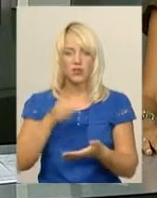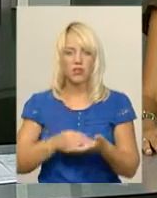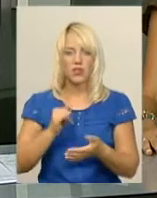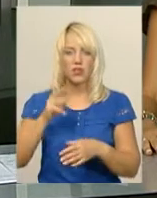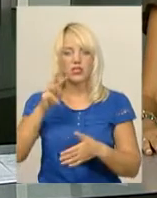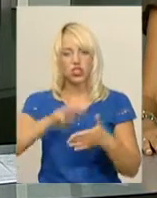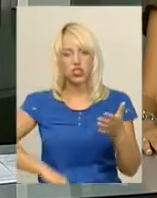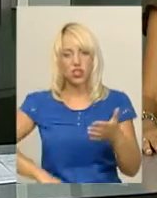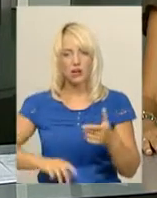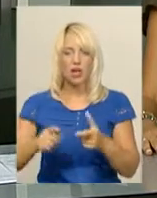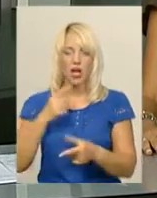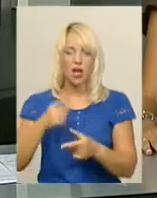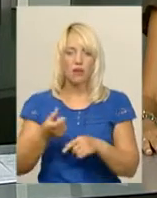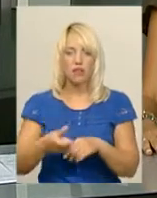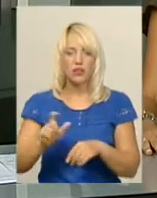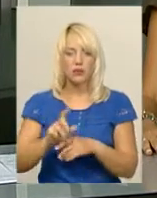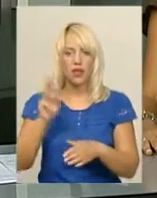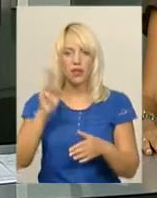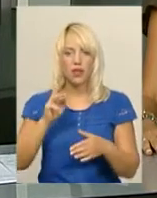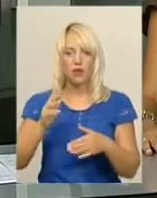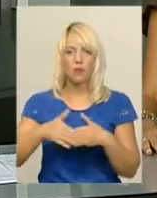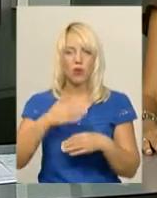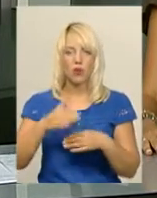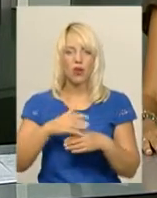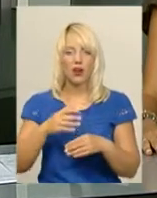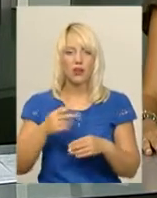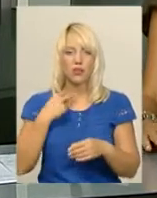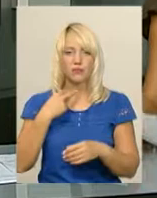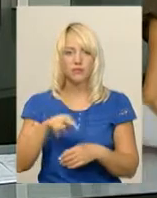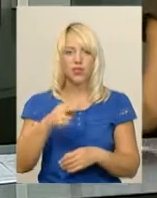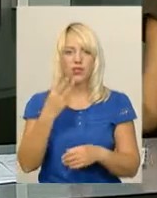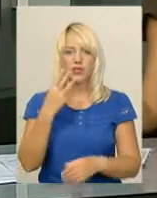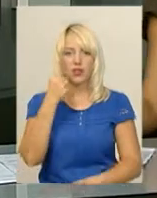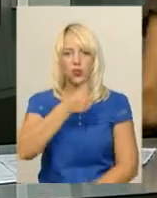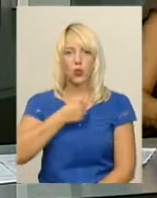вигляді штрафу або максимальне покарання обмеження волі на строк до 3 років.